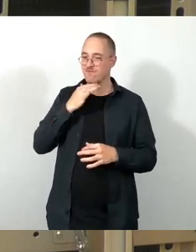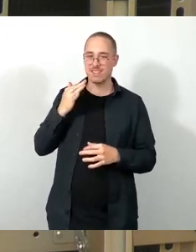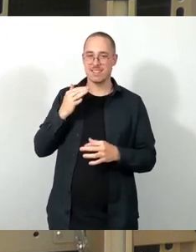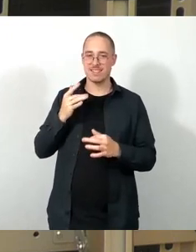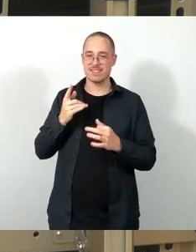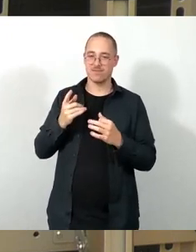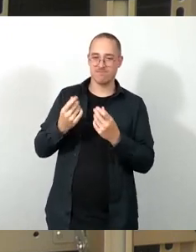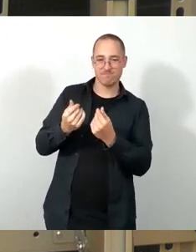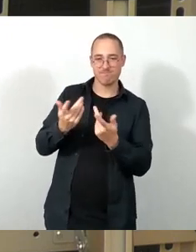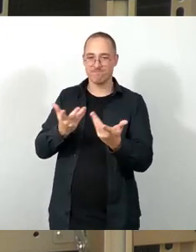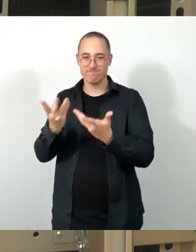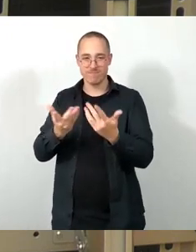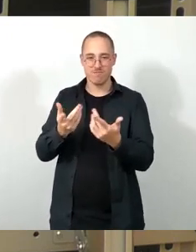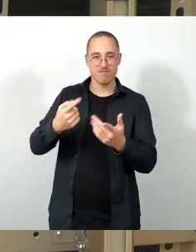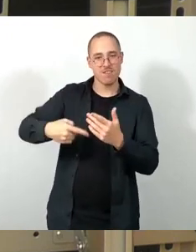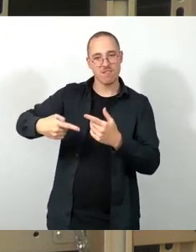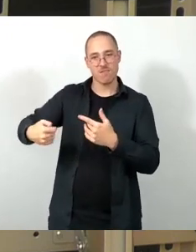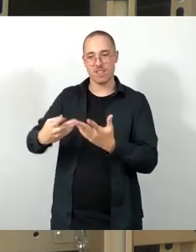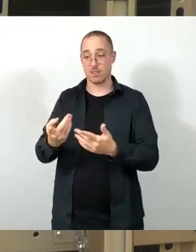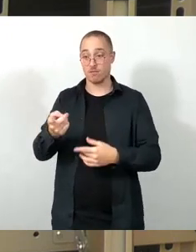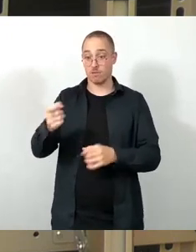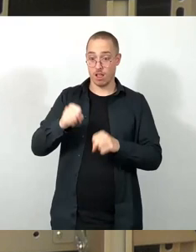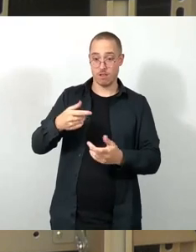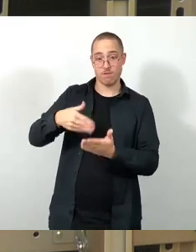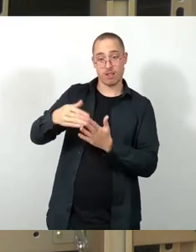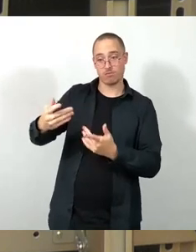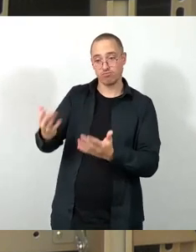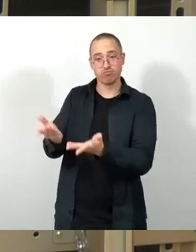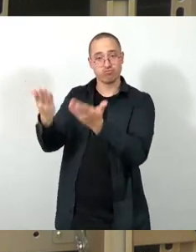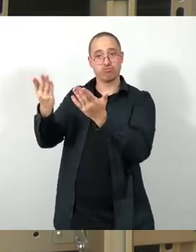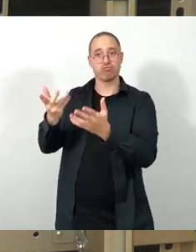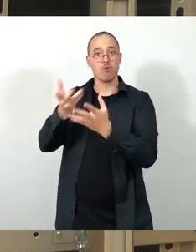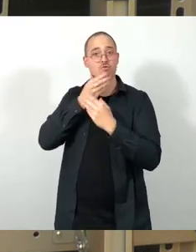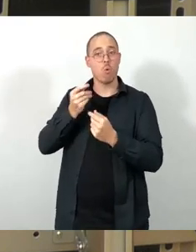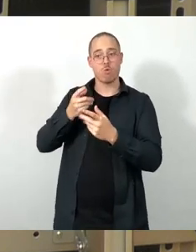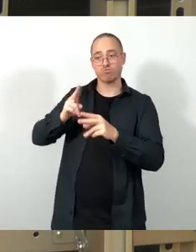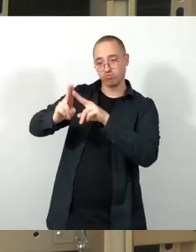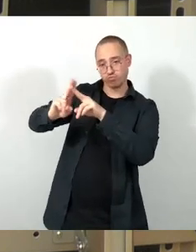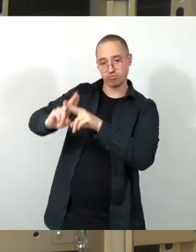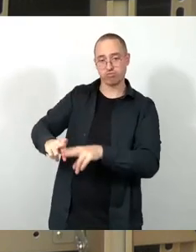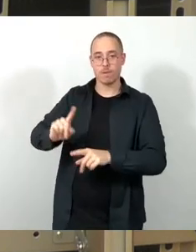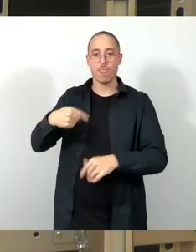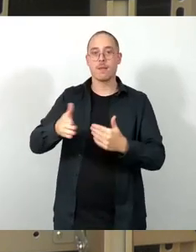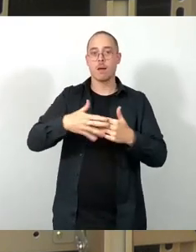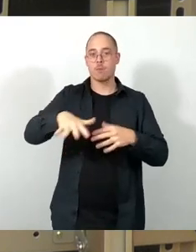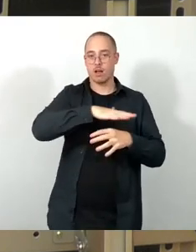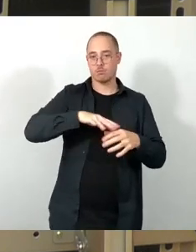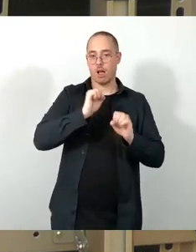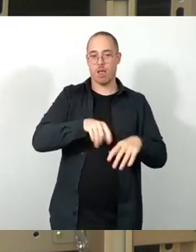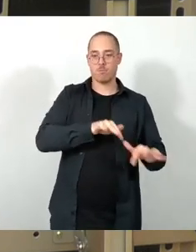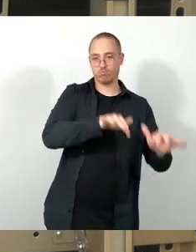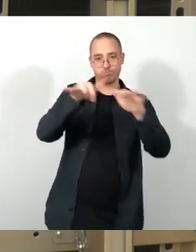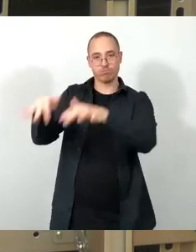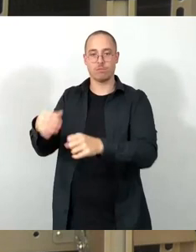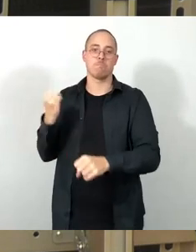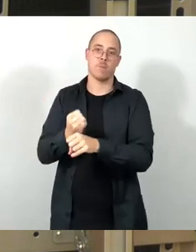wünschen, also wo einfach die Initiativen, die Nachbarschaft vor Ort hingehen kann und was machen kann. Gerade in unseren heutigen